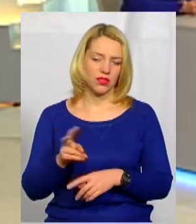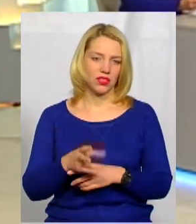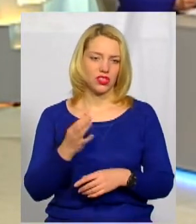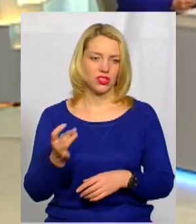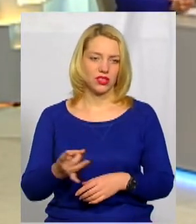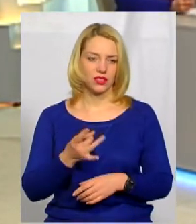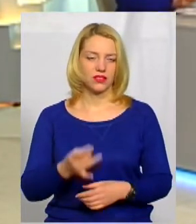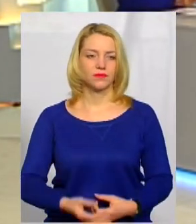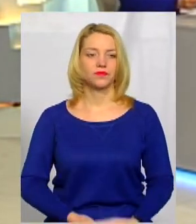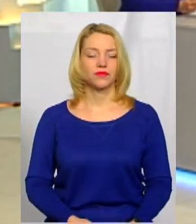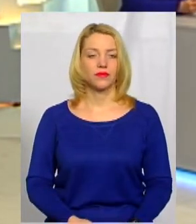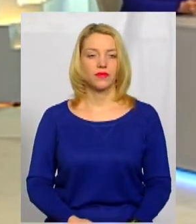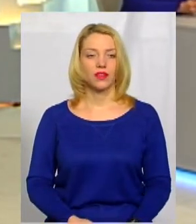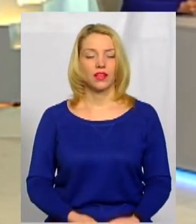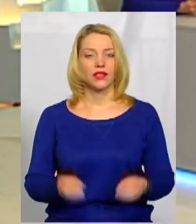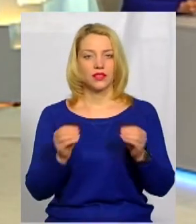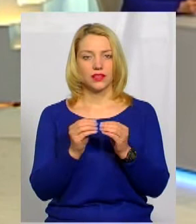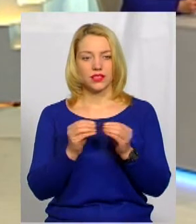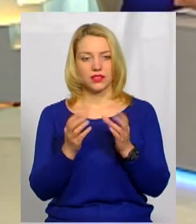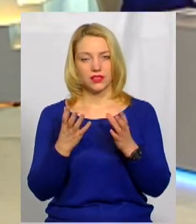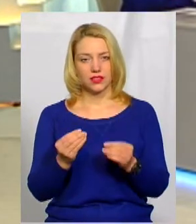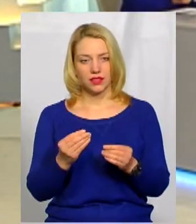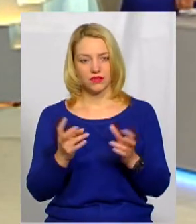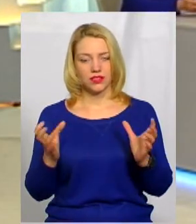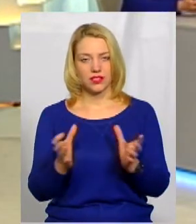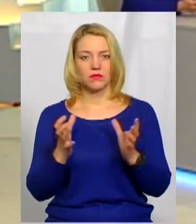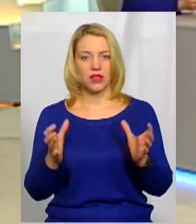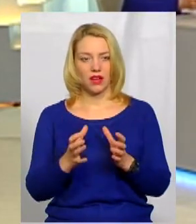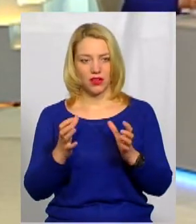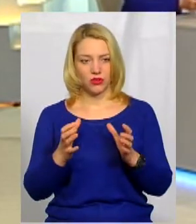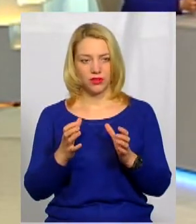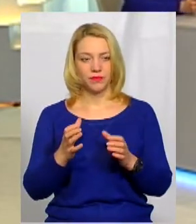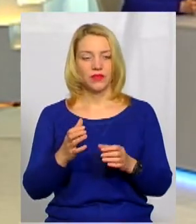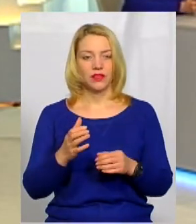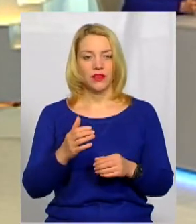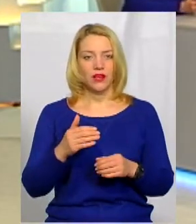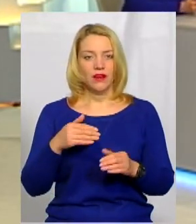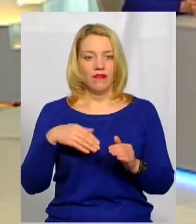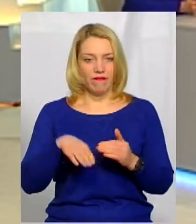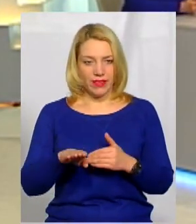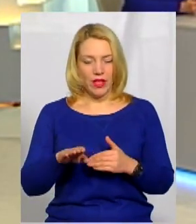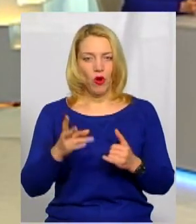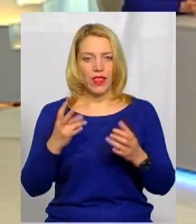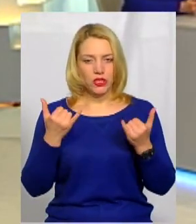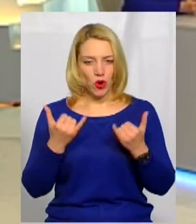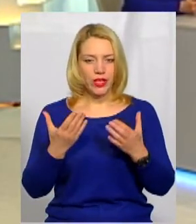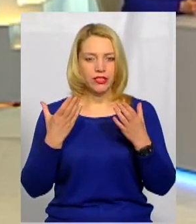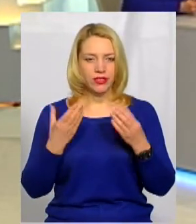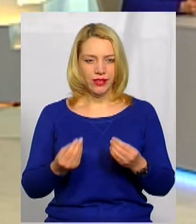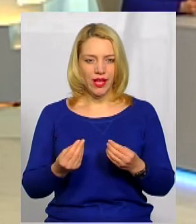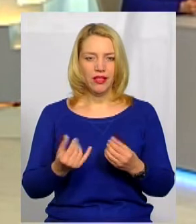Пане Володимире, 10 днів зберігають відео. На сьогоднішній день відео